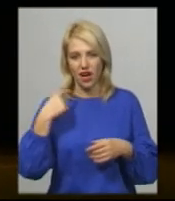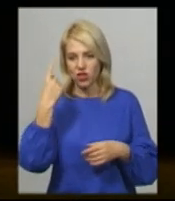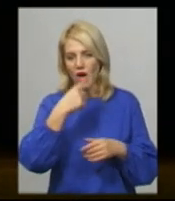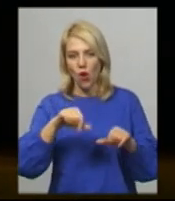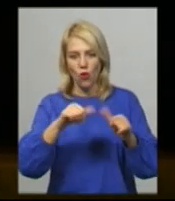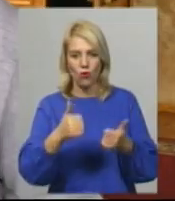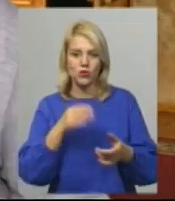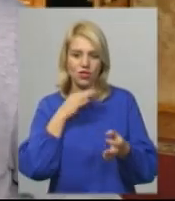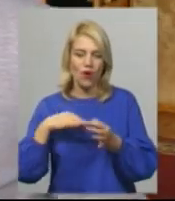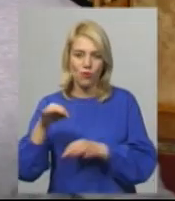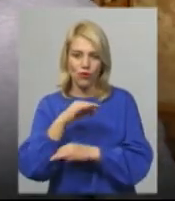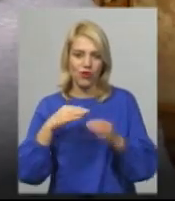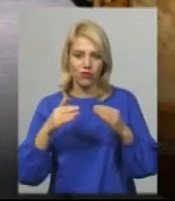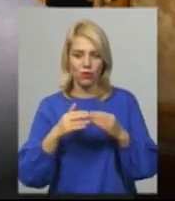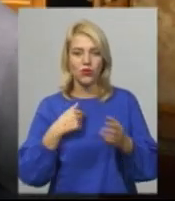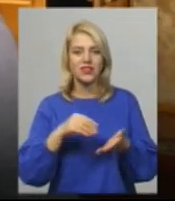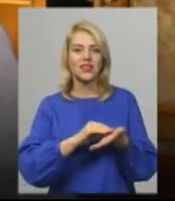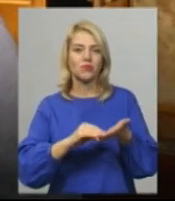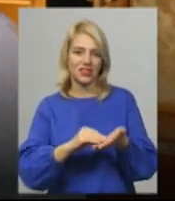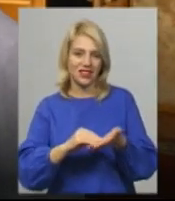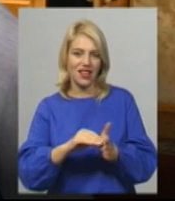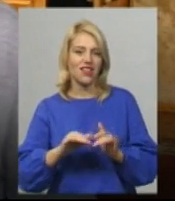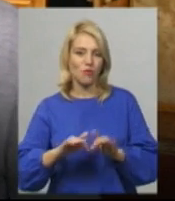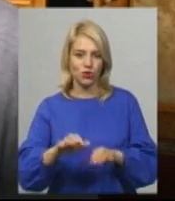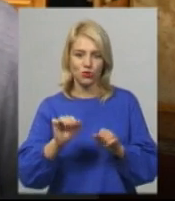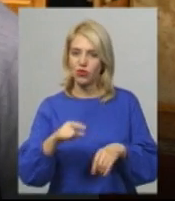обговорювали вдома. В нас репетиційний процес, можна сказати,